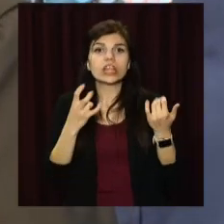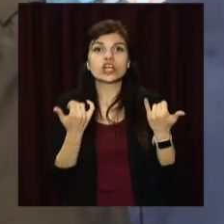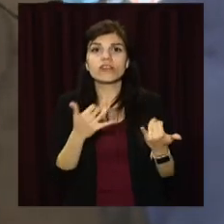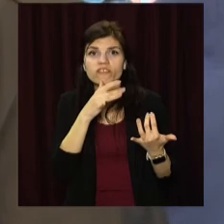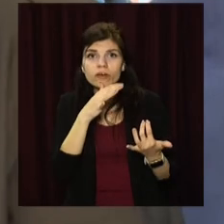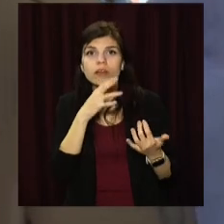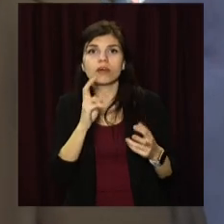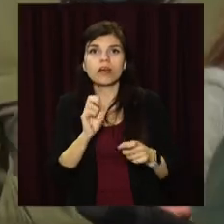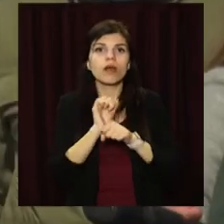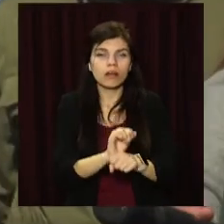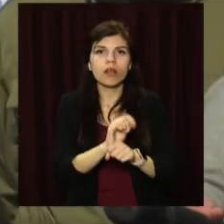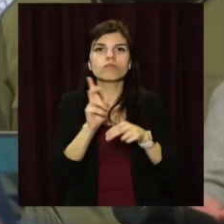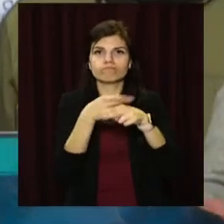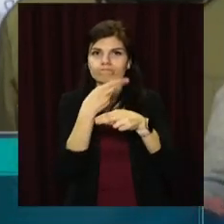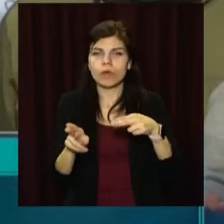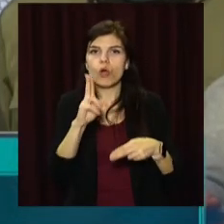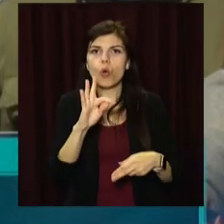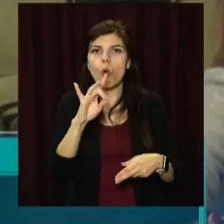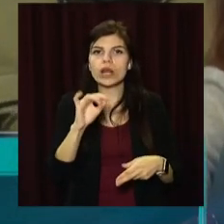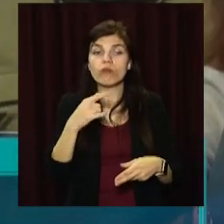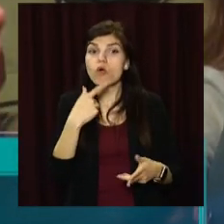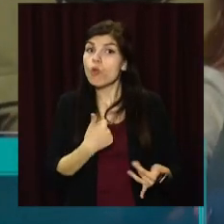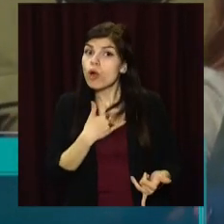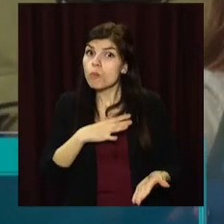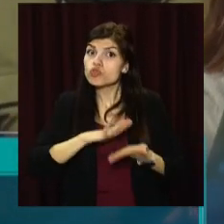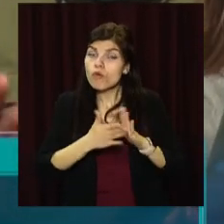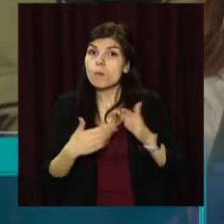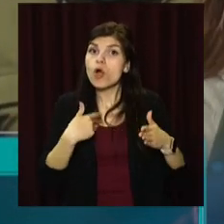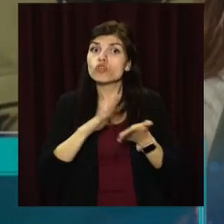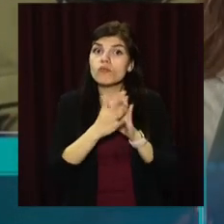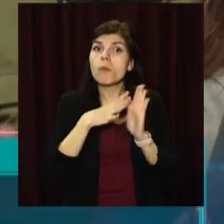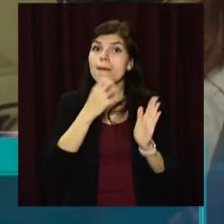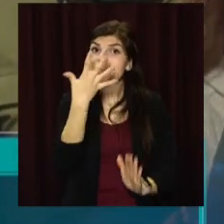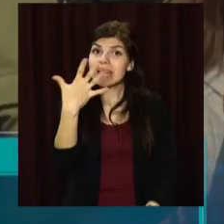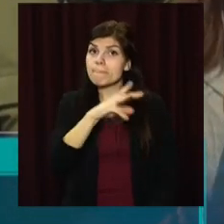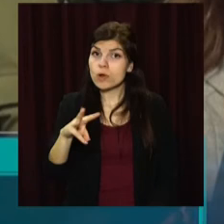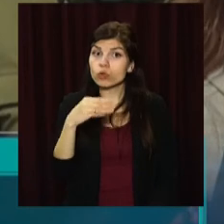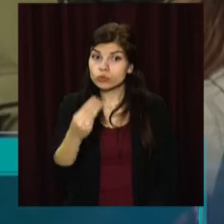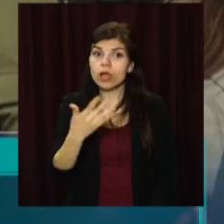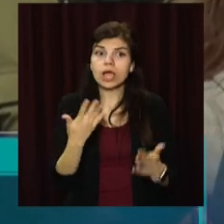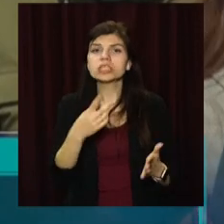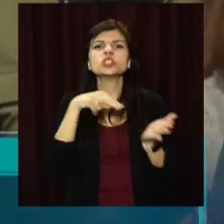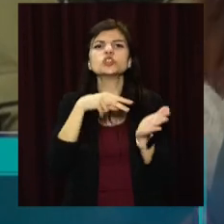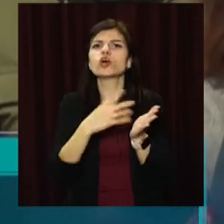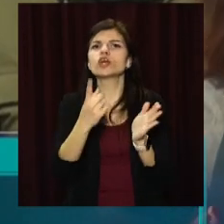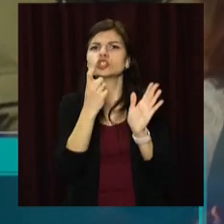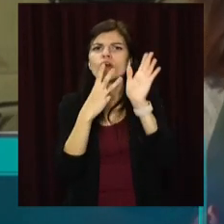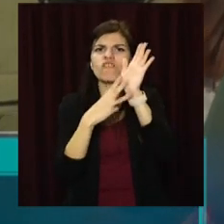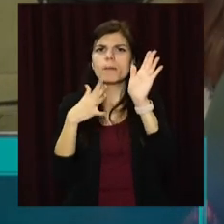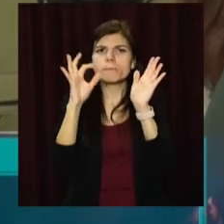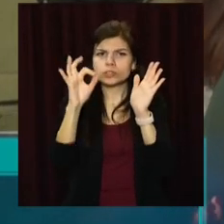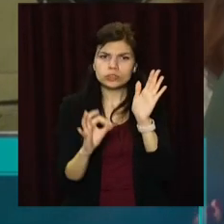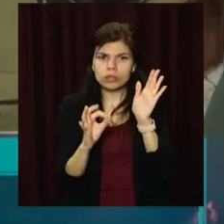проєкт знаходиться в коригуванні. У нас була договорюваність. Ми даємо 15 мільйонів. Якщо взяти смітну стоимость об'єкта, 185